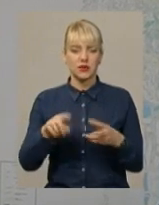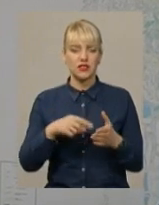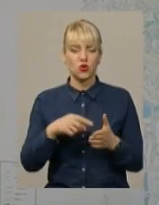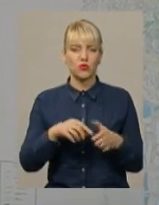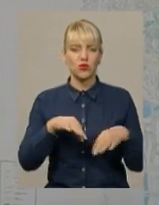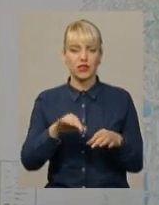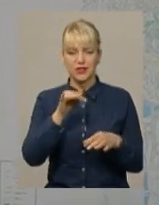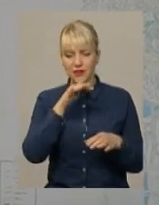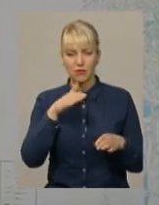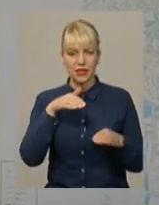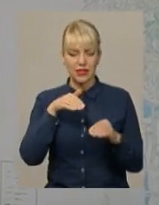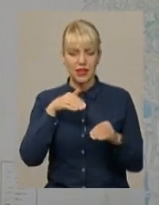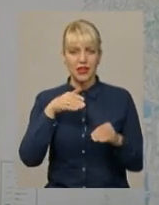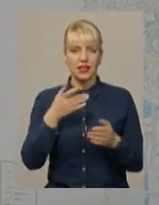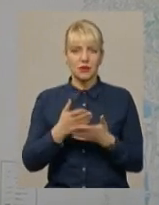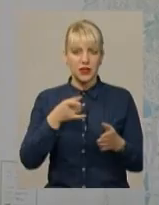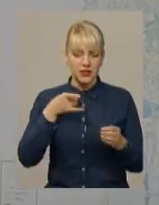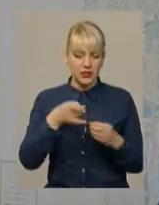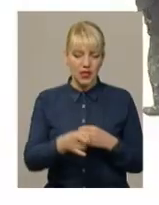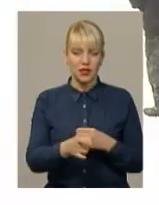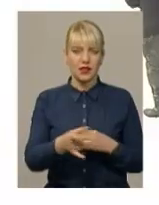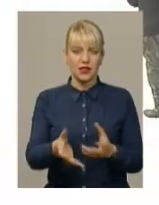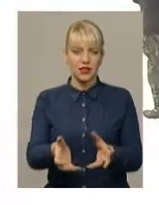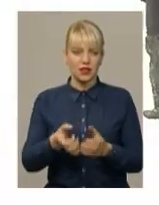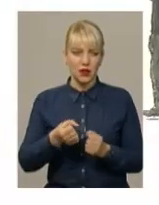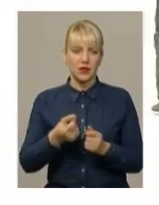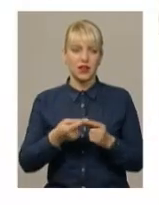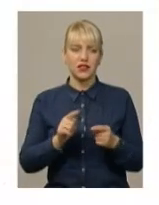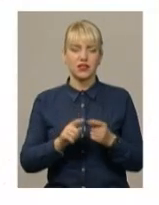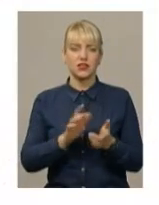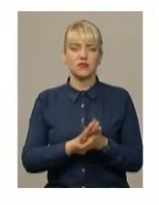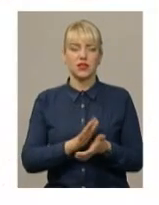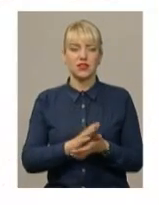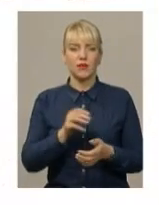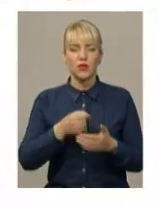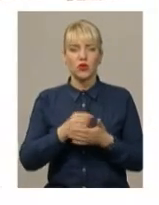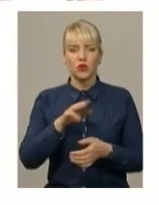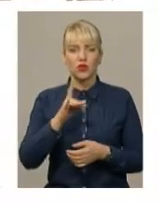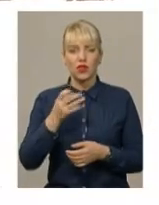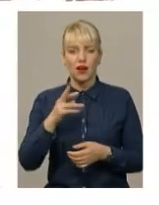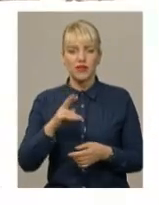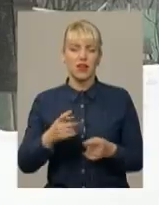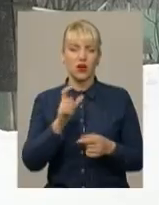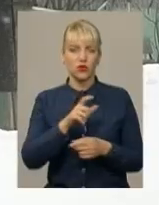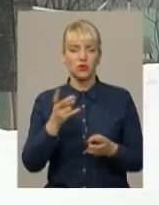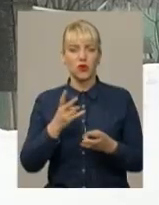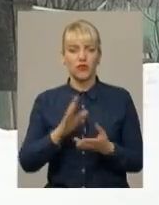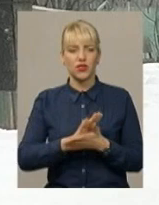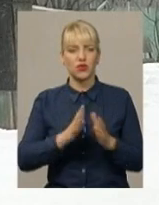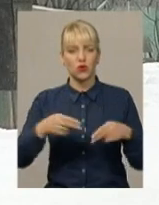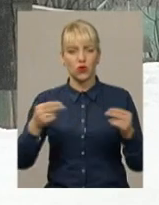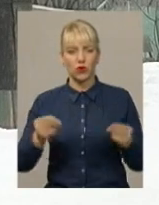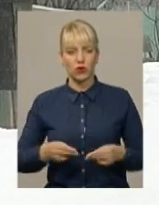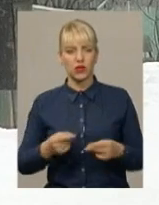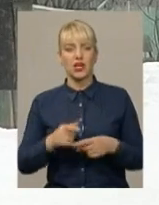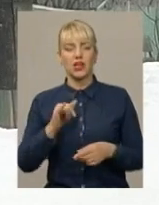міг заїхати в силу тих чи інших причин і забрати сміття. До травня жителі Ружичної мають укласти угоди. За словами менеджера фірми, всі